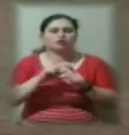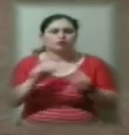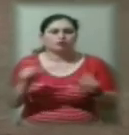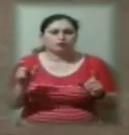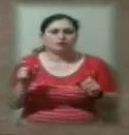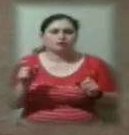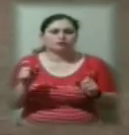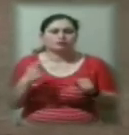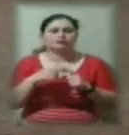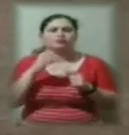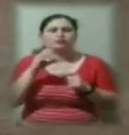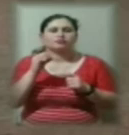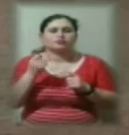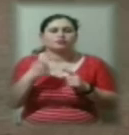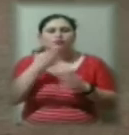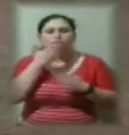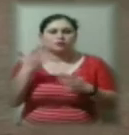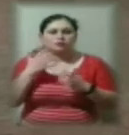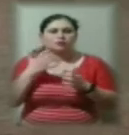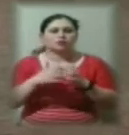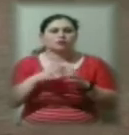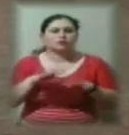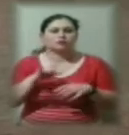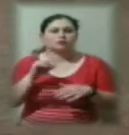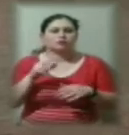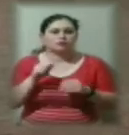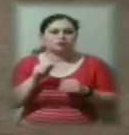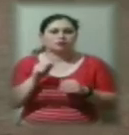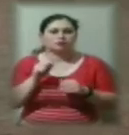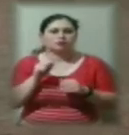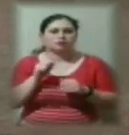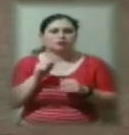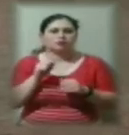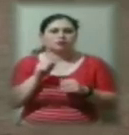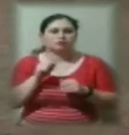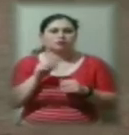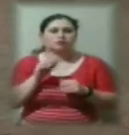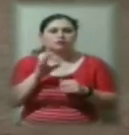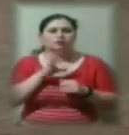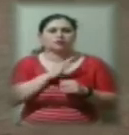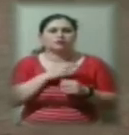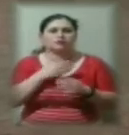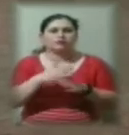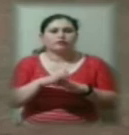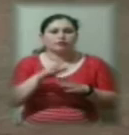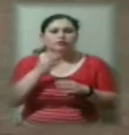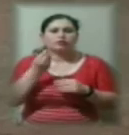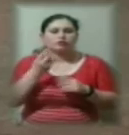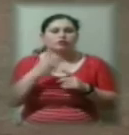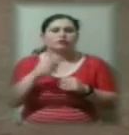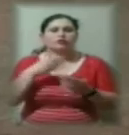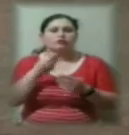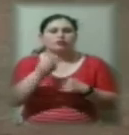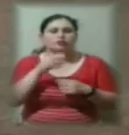останній сесії міської ради видалені кошти на зарплату медичних сестер в